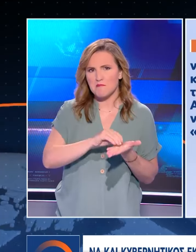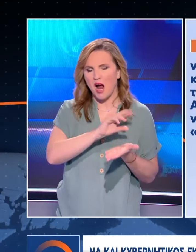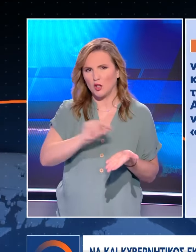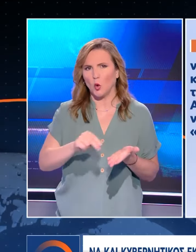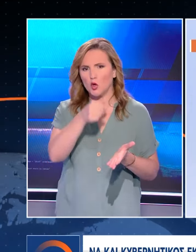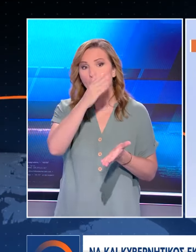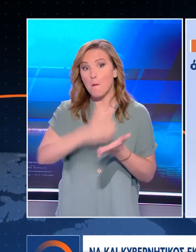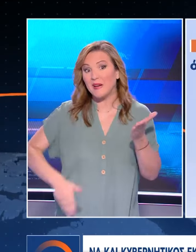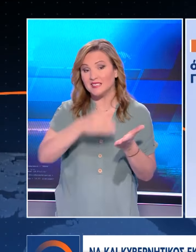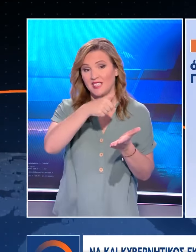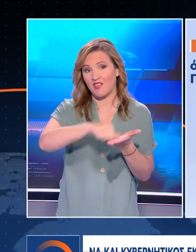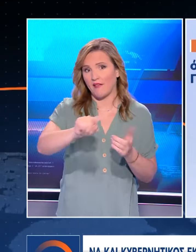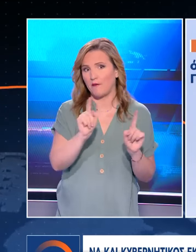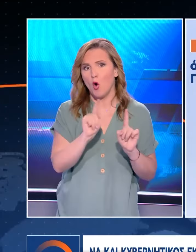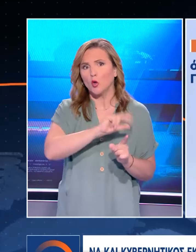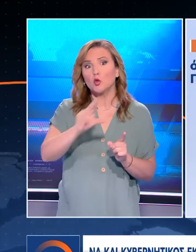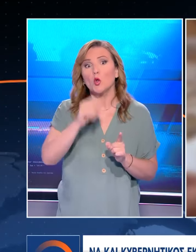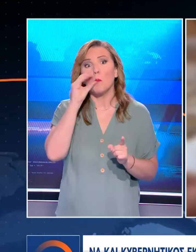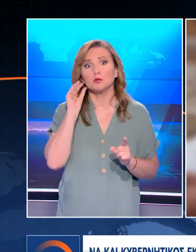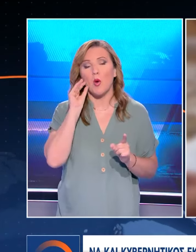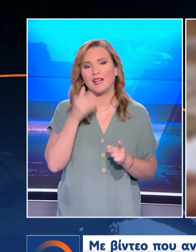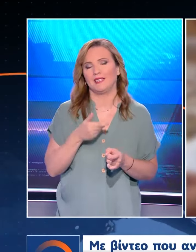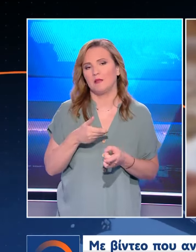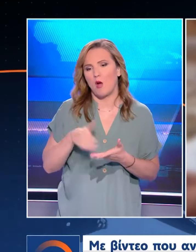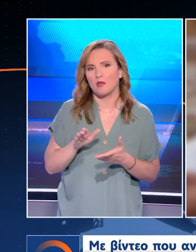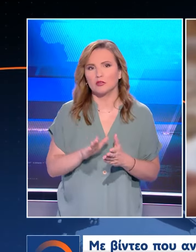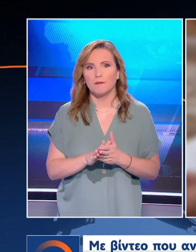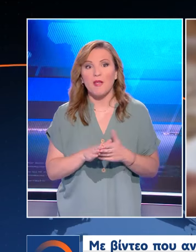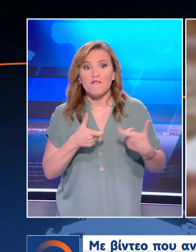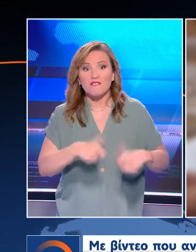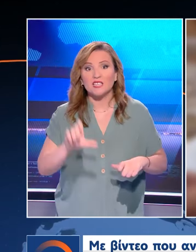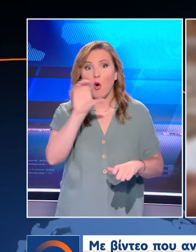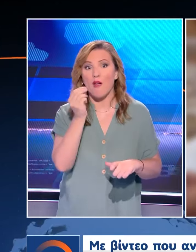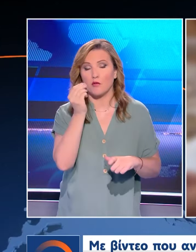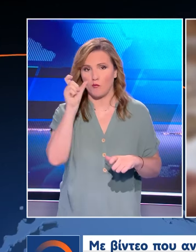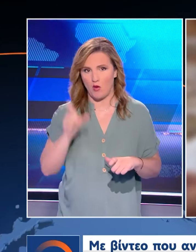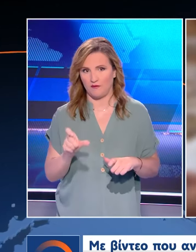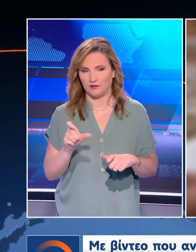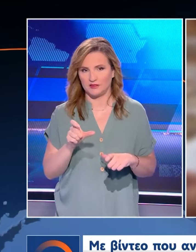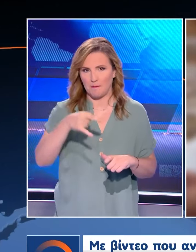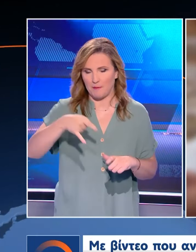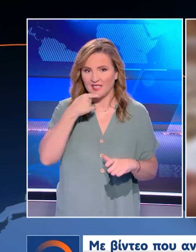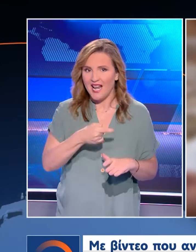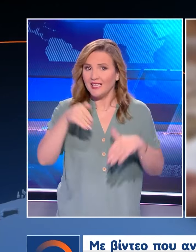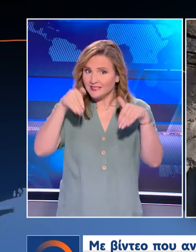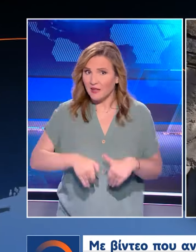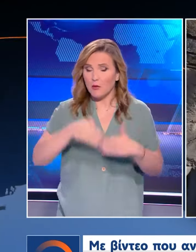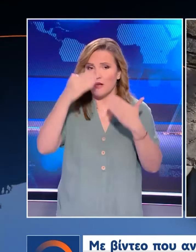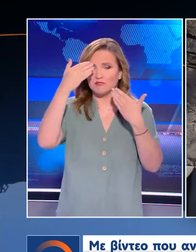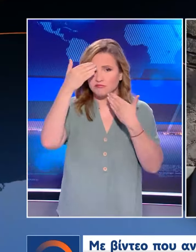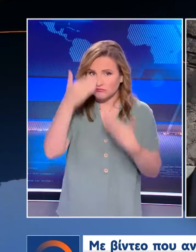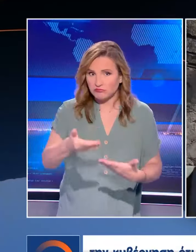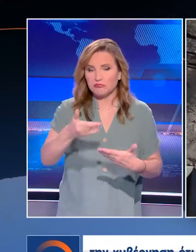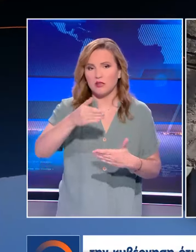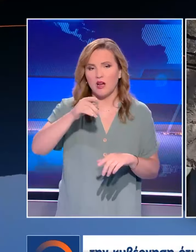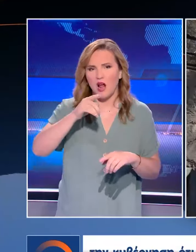μισή διαγραφή όπως στην περίπτωση Πολάκη. Με βίντεο που ανέβασε ο Ευρωβουλευτής τονίζει πως σέβεται και αναγνωρίζει τα σώματα ασφαλείας, ενώ